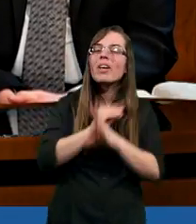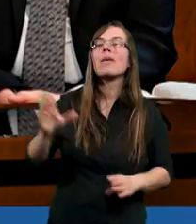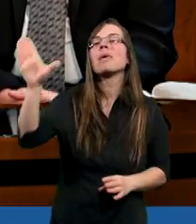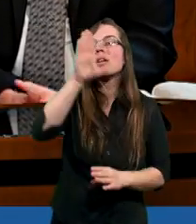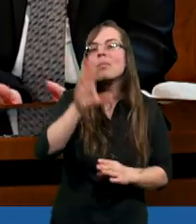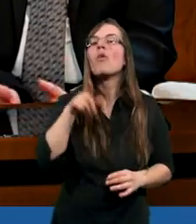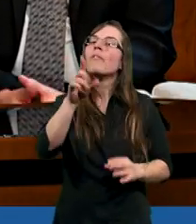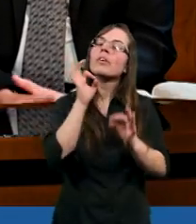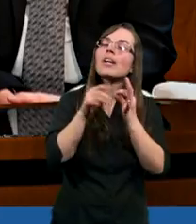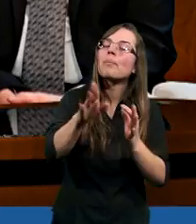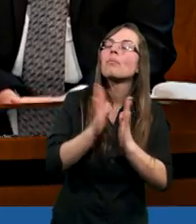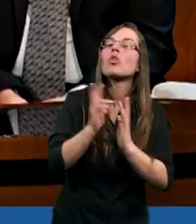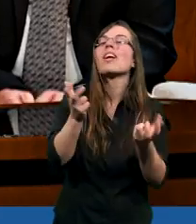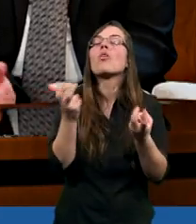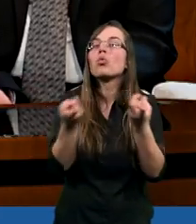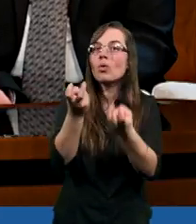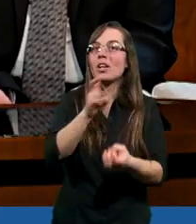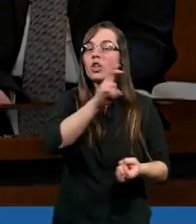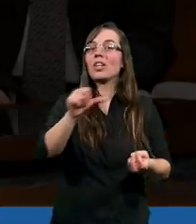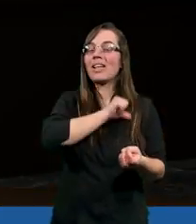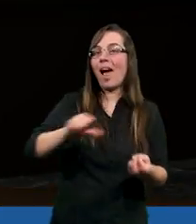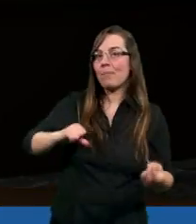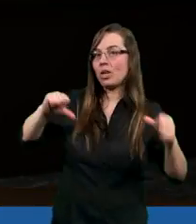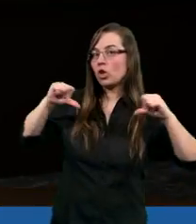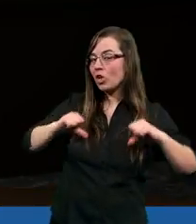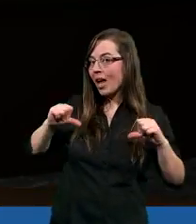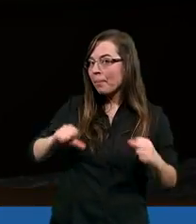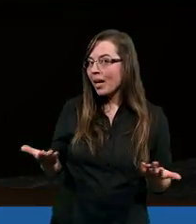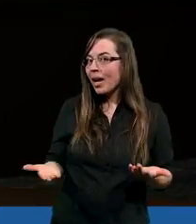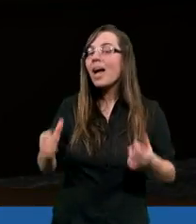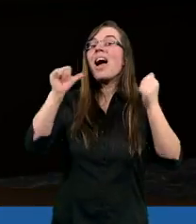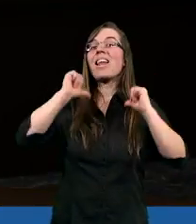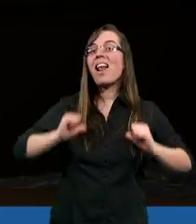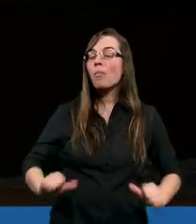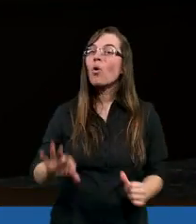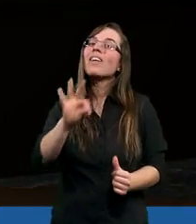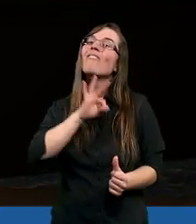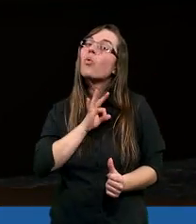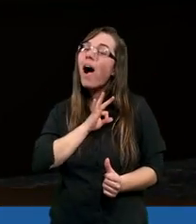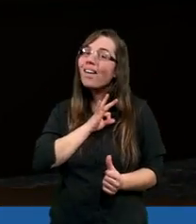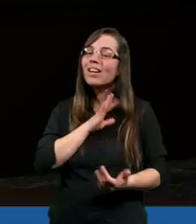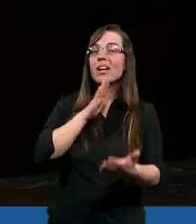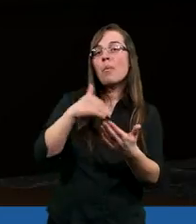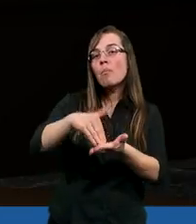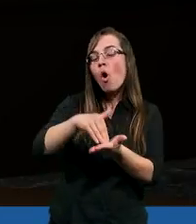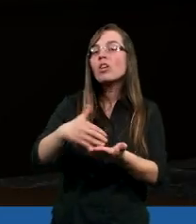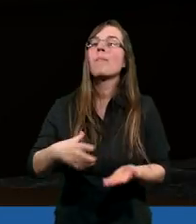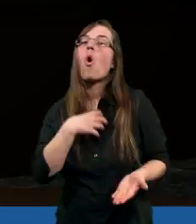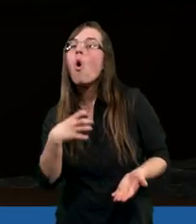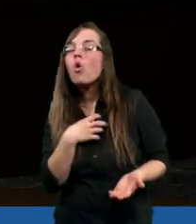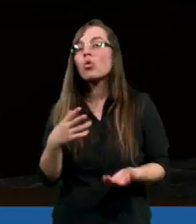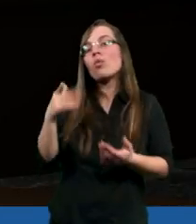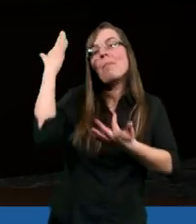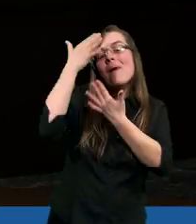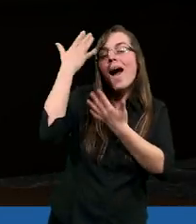Boga. Czego w tej modlitwie szukamy? Czy właśnie siebie samych? Zaspokojenia własnych potrzeb, marzeń, odczuć,